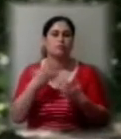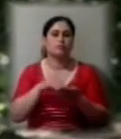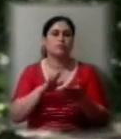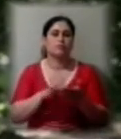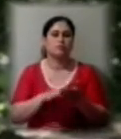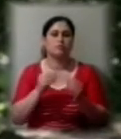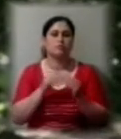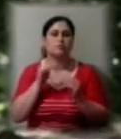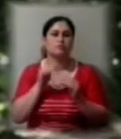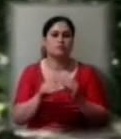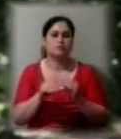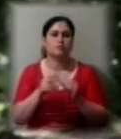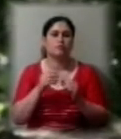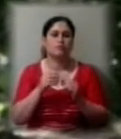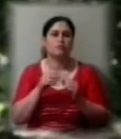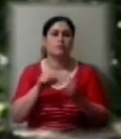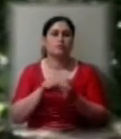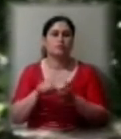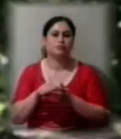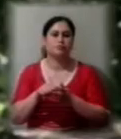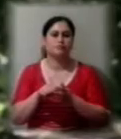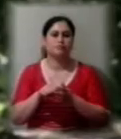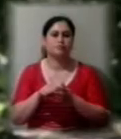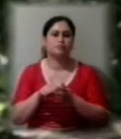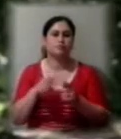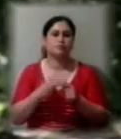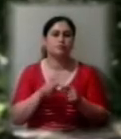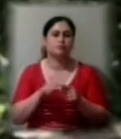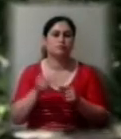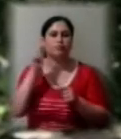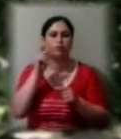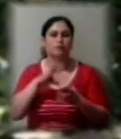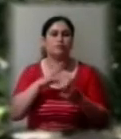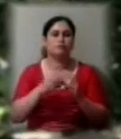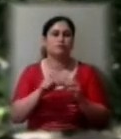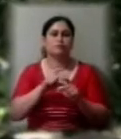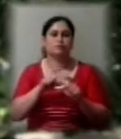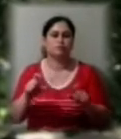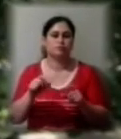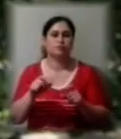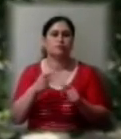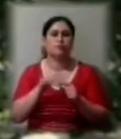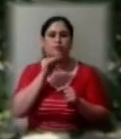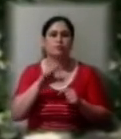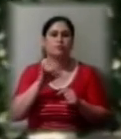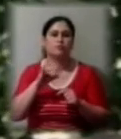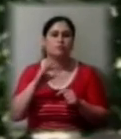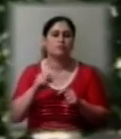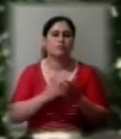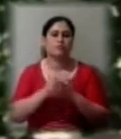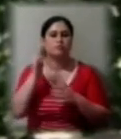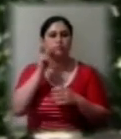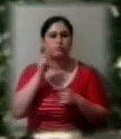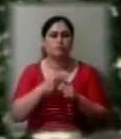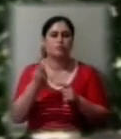учасників. Це учні загальноосвітніх навчальних закладів, професійно-технічних і вийчих навчальних закладів 1-го, 2-го рівня